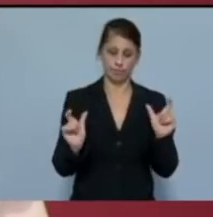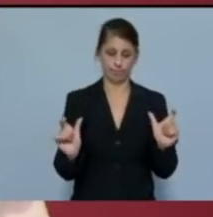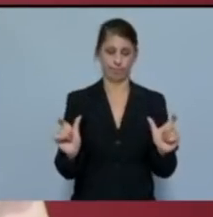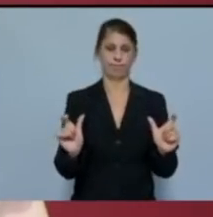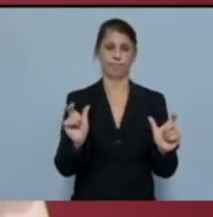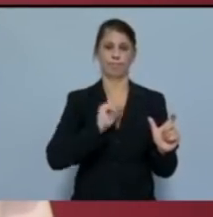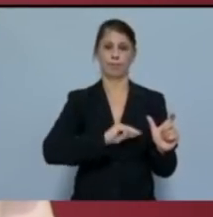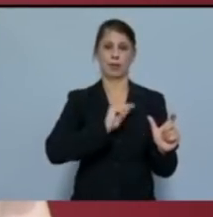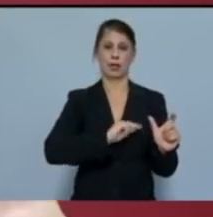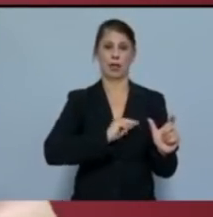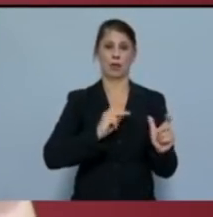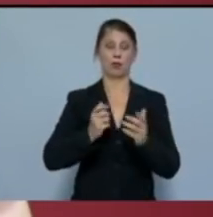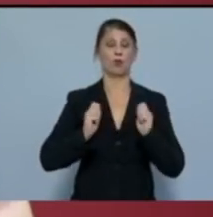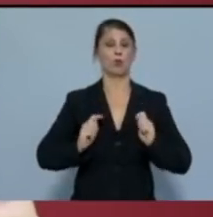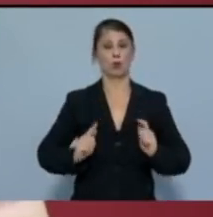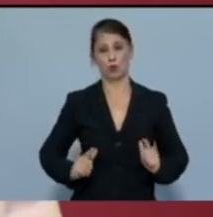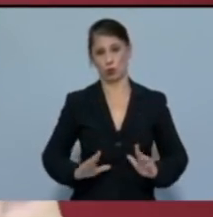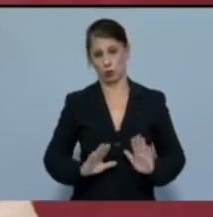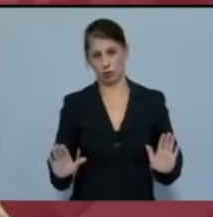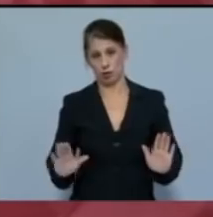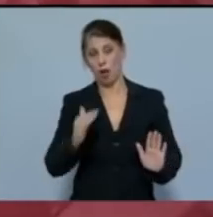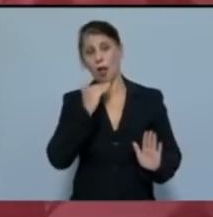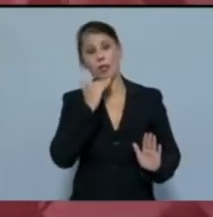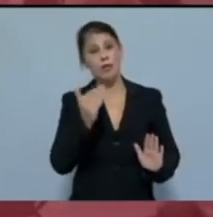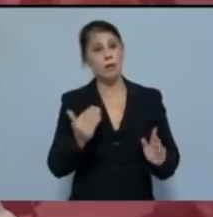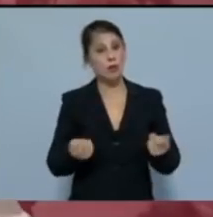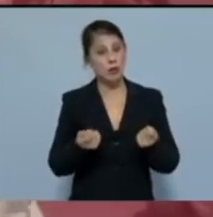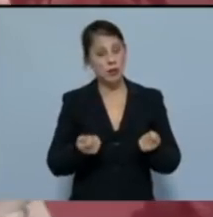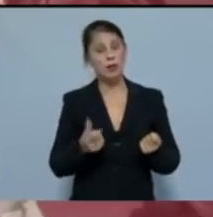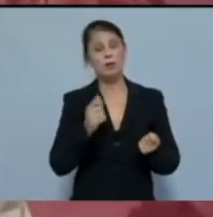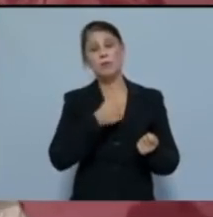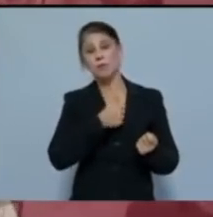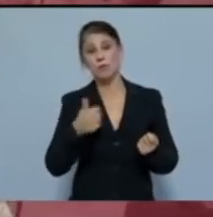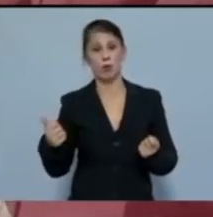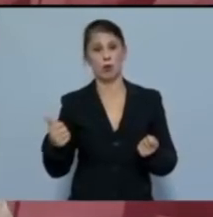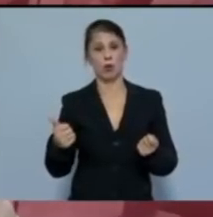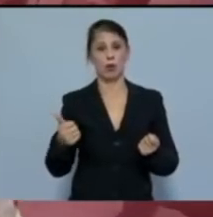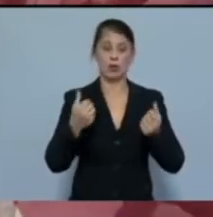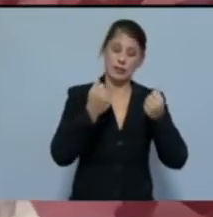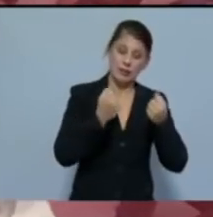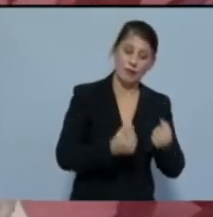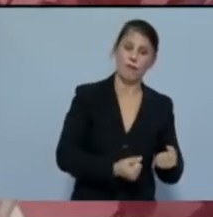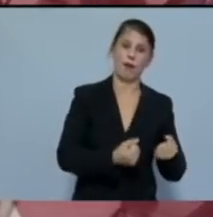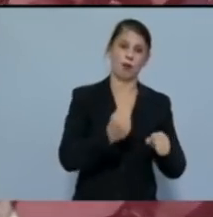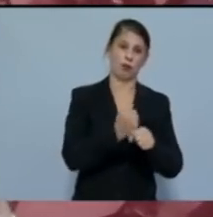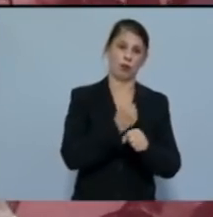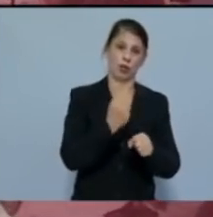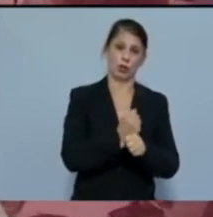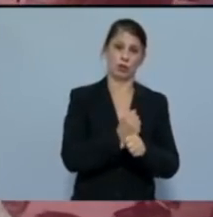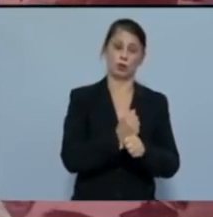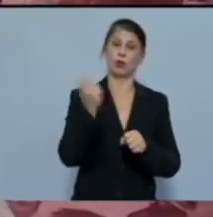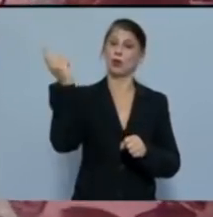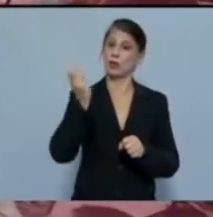κερδοφορίας του μεγάλου κεφαλαίου που δεν μπορεί να γίνει παρά μόνο σε βάρος των εργαζομένων, των